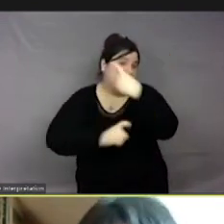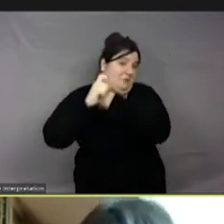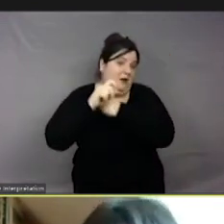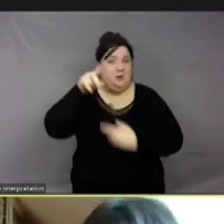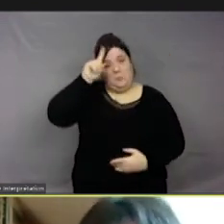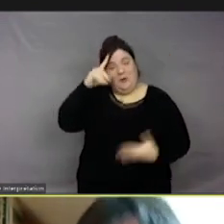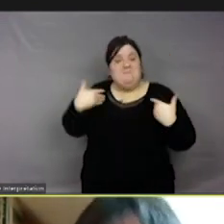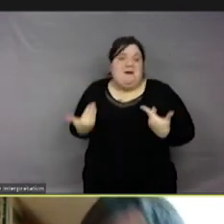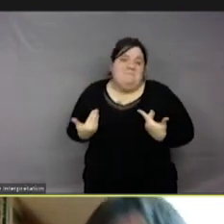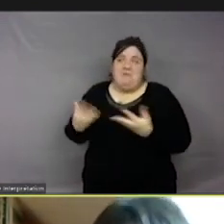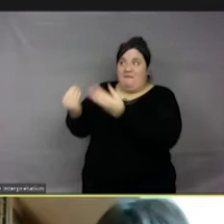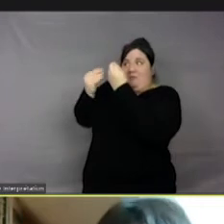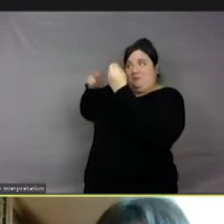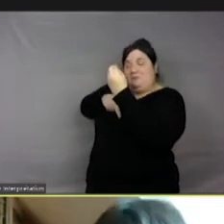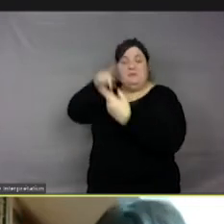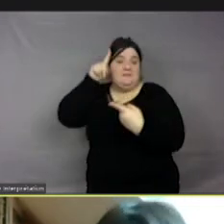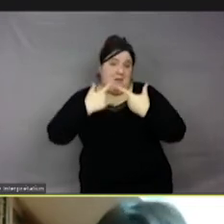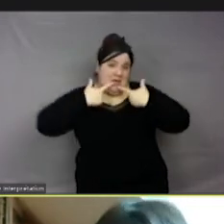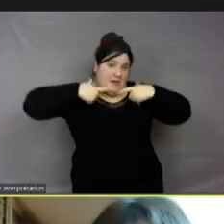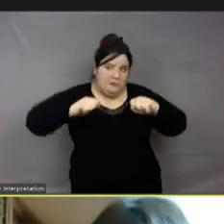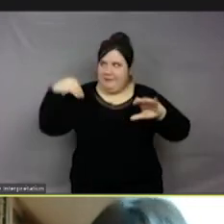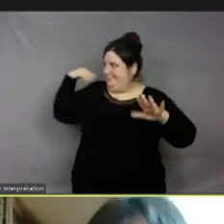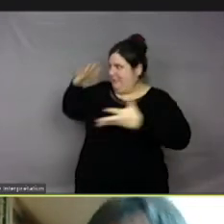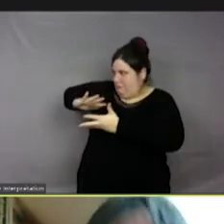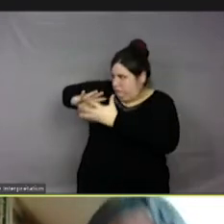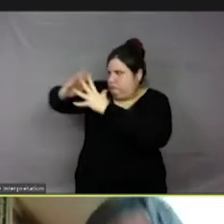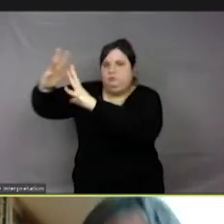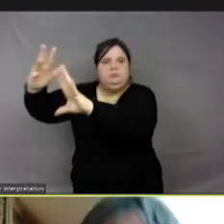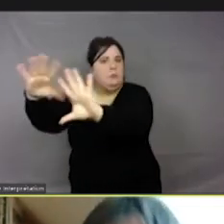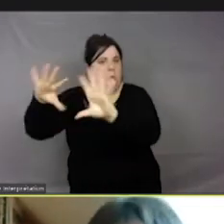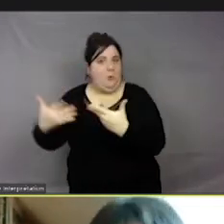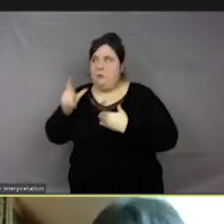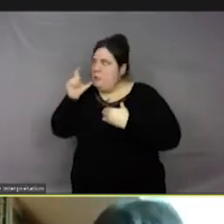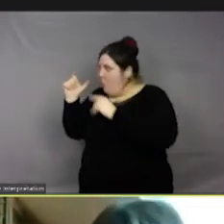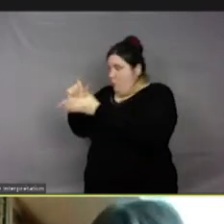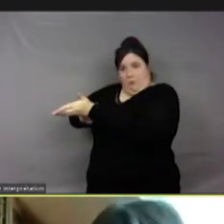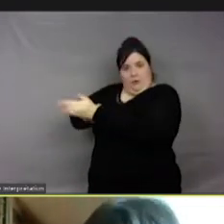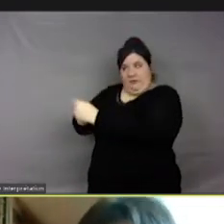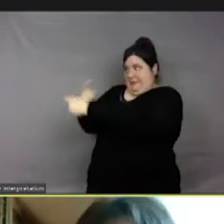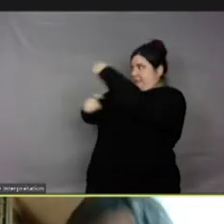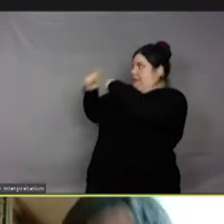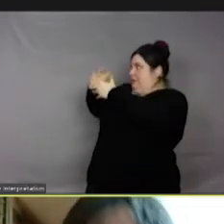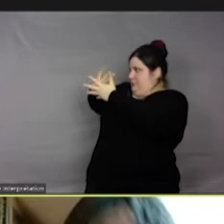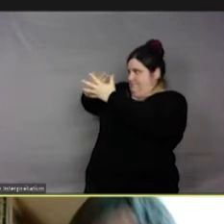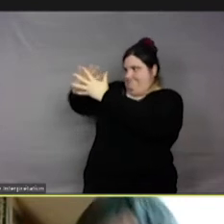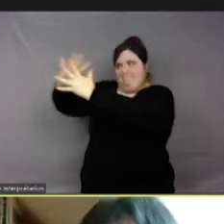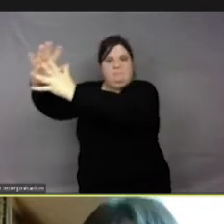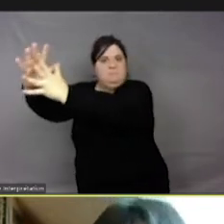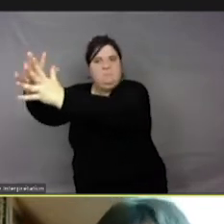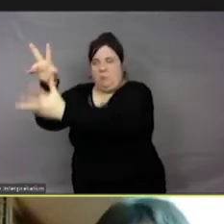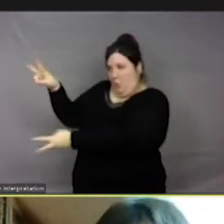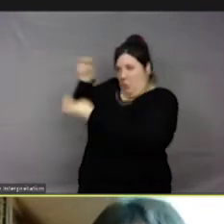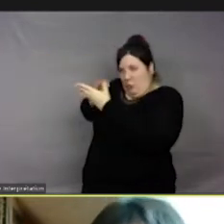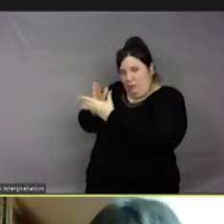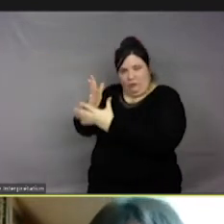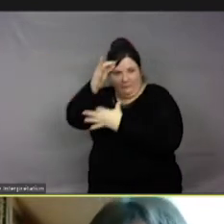diachronique, en histoire des langues. L'étymologie est importante pour bien comprendre le sens des mots et leur évolution dans le temps. On va